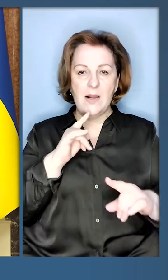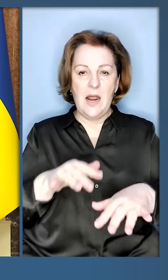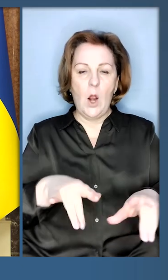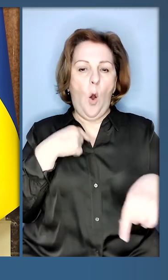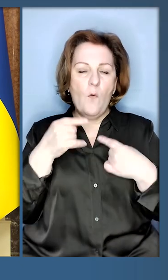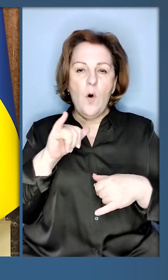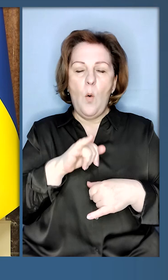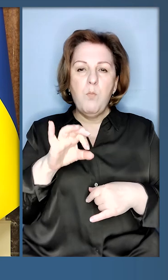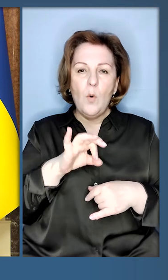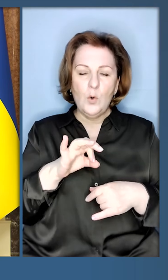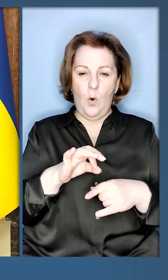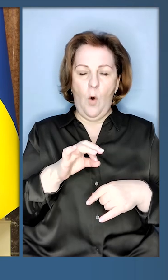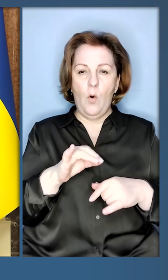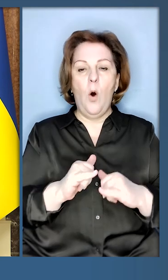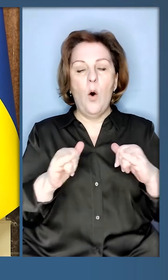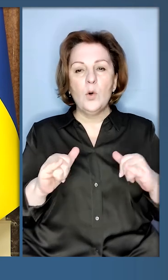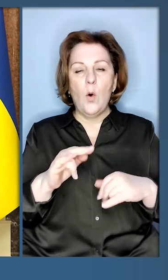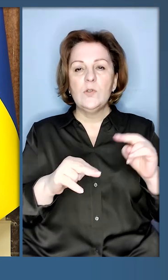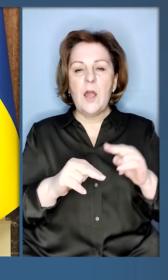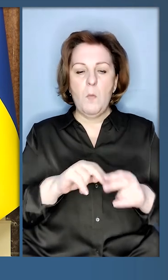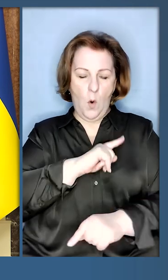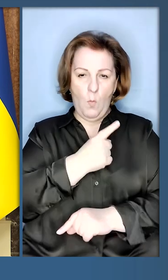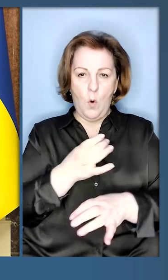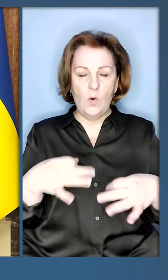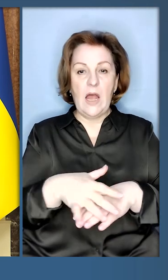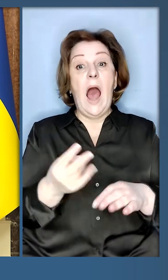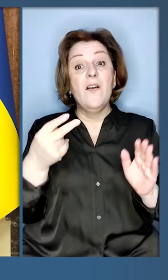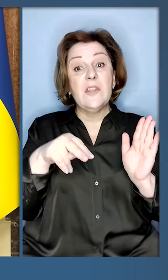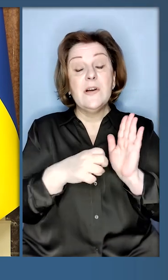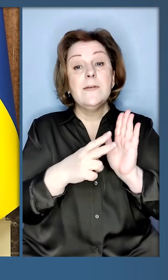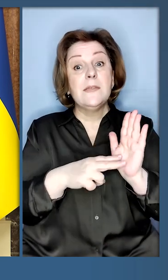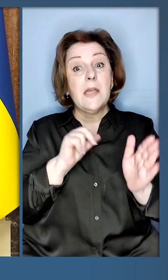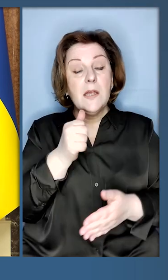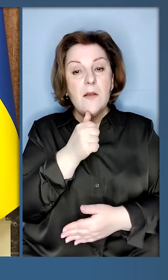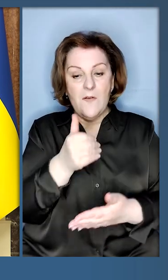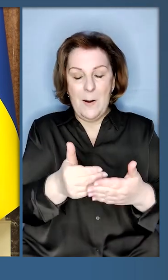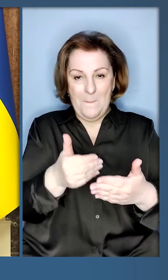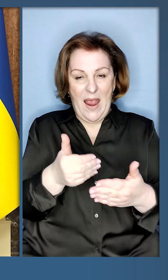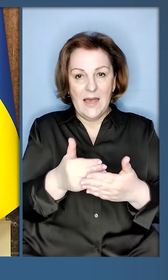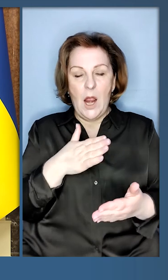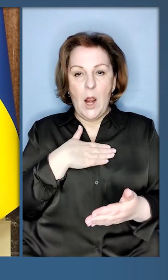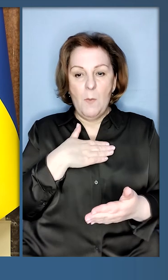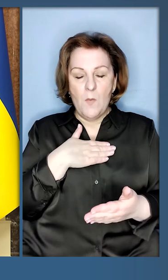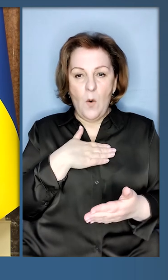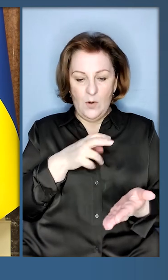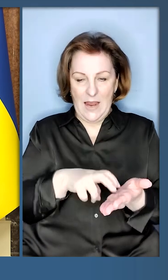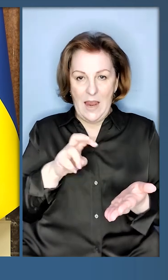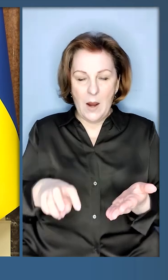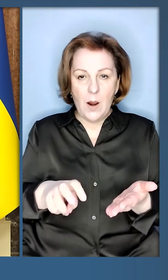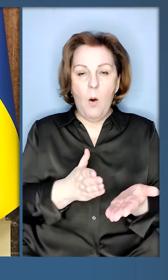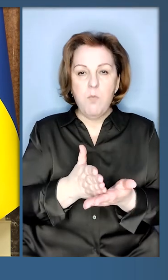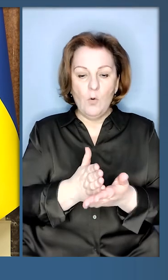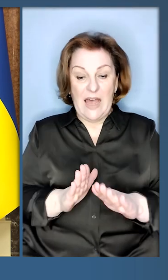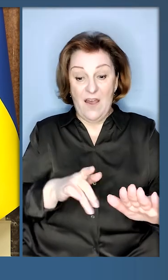про розбудову потужної демократії. У 2017 році перед моїм залишенням посади віце